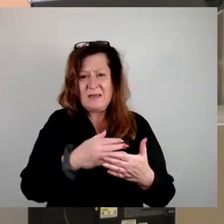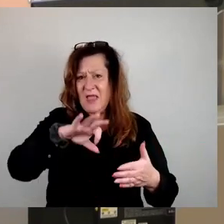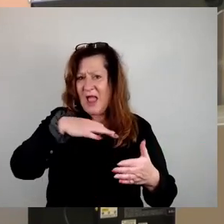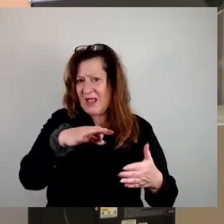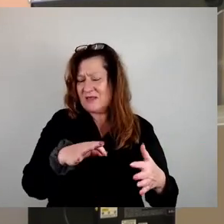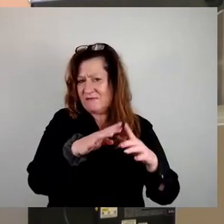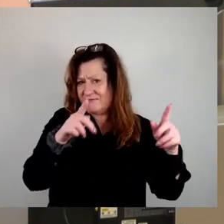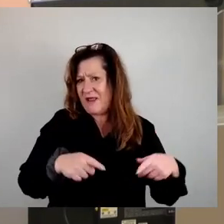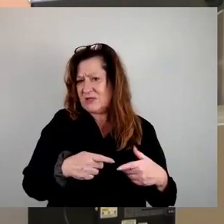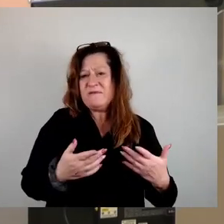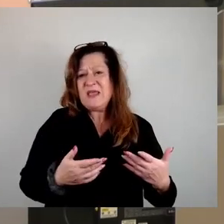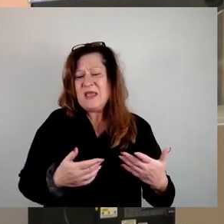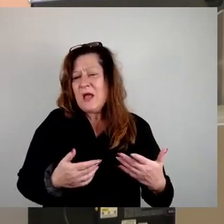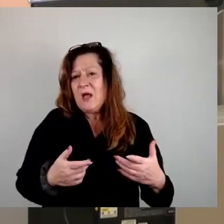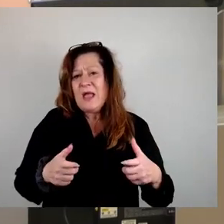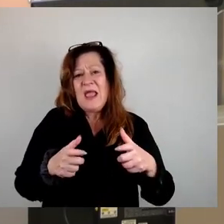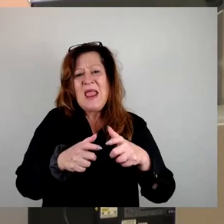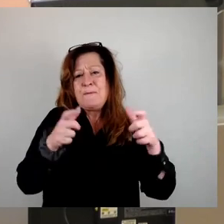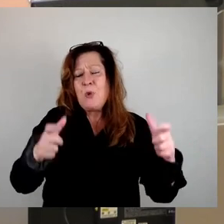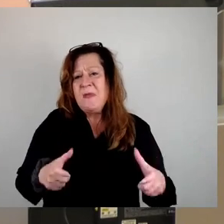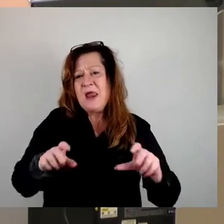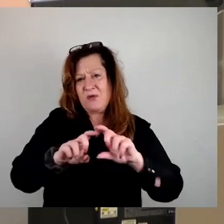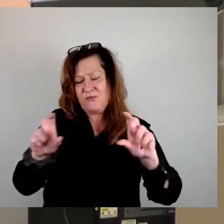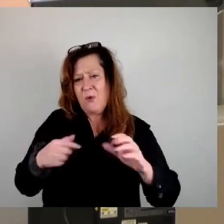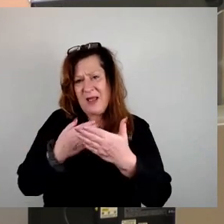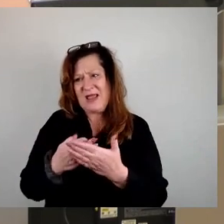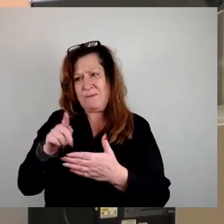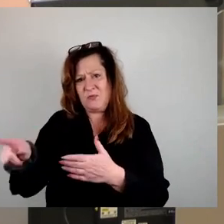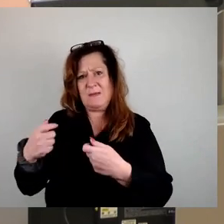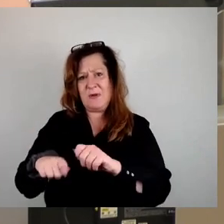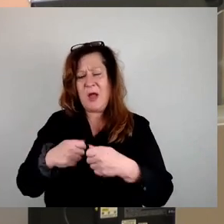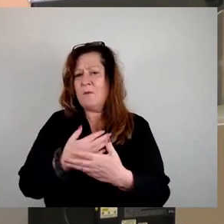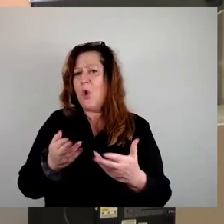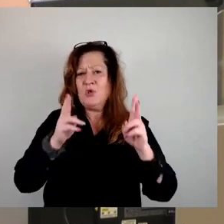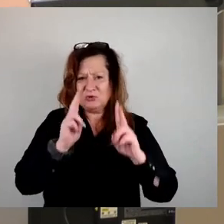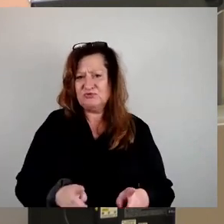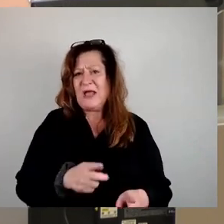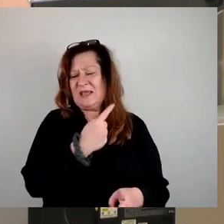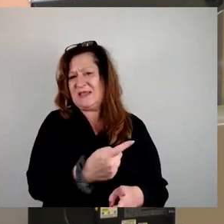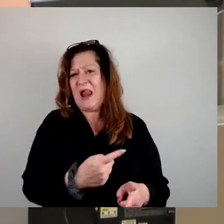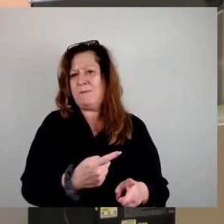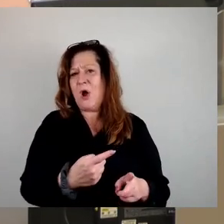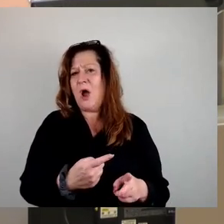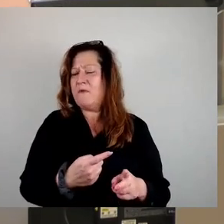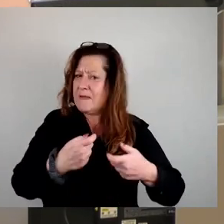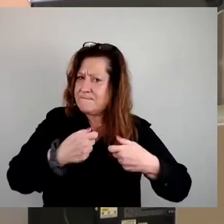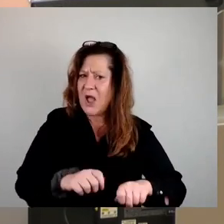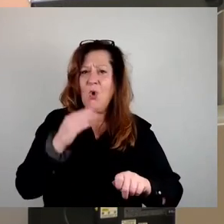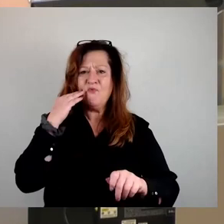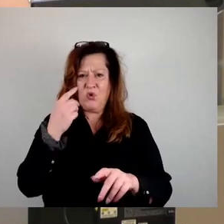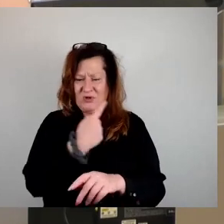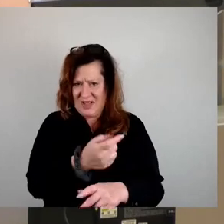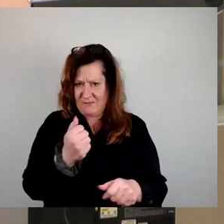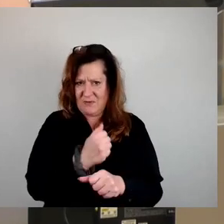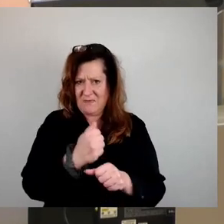Immobilienunternehmen und Genossenschaft ab, um diese dann zu mitbauen? Oder soll die Stadt dann auch noch groß in den Bau von Wohnungen einsteigen? Welche sonstigen teuren